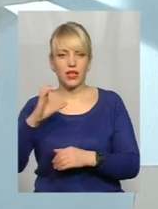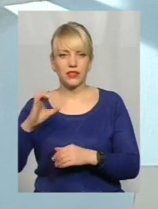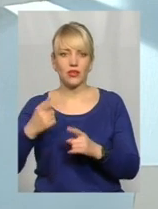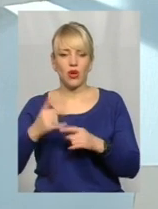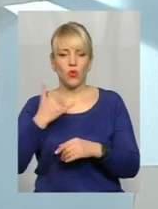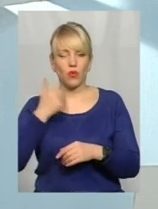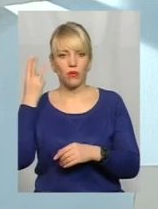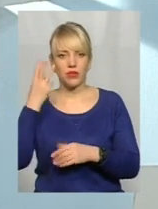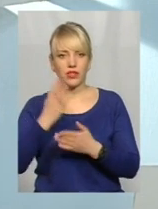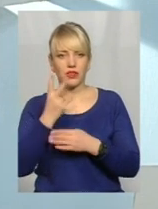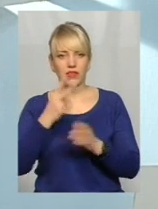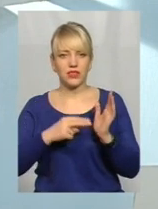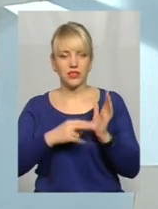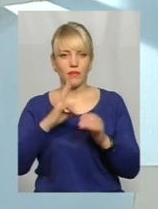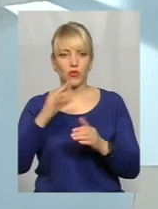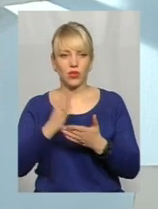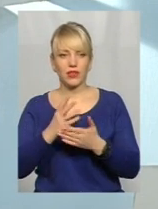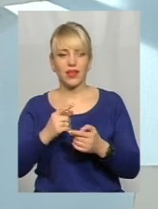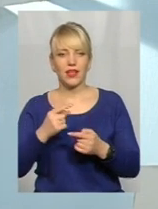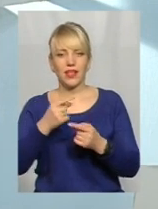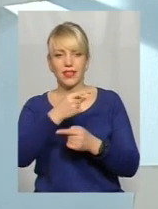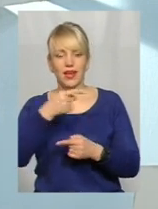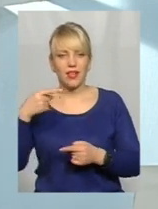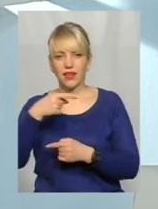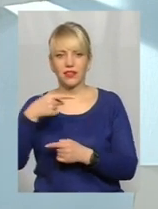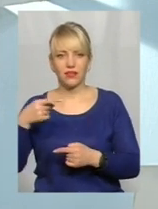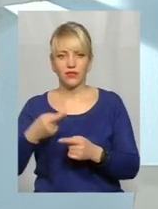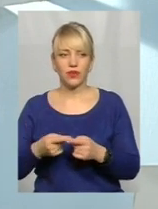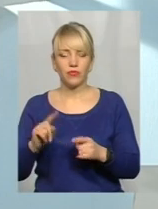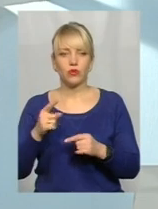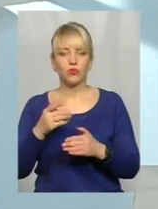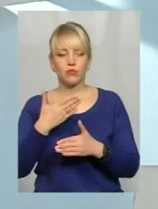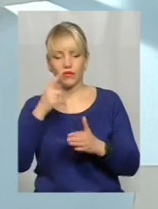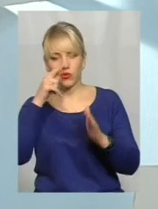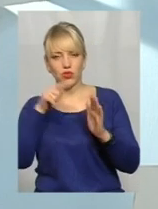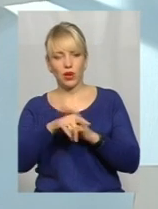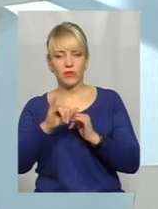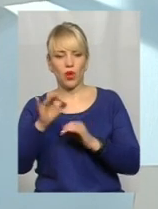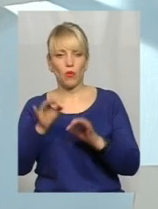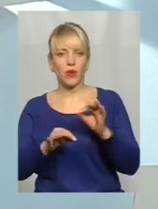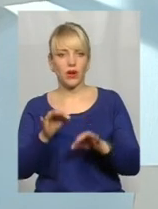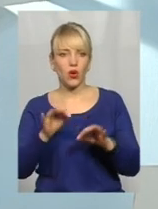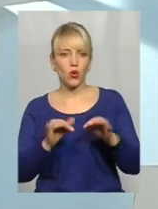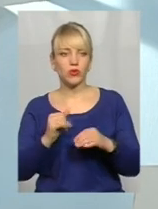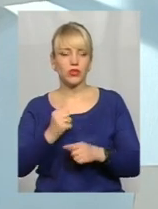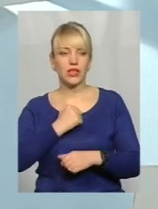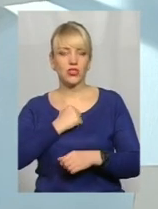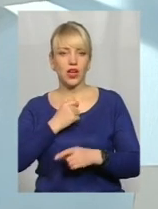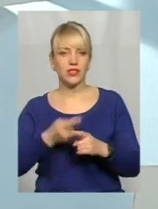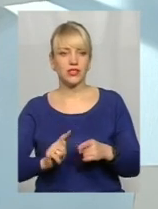27, але ми розуміємо, що є наслідки негативні, тобто ми втручаємося в природу і, на жаль,